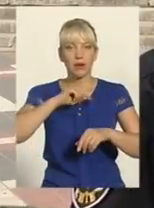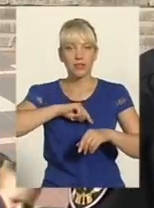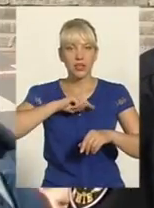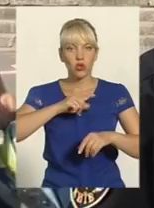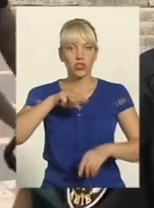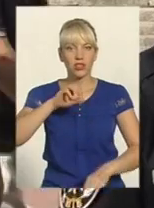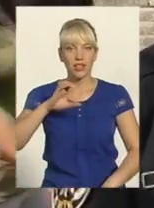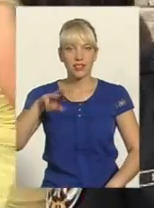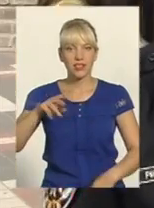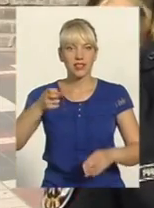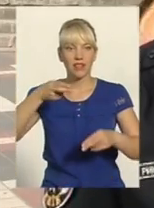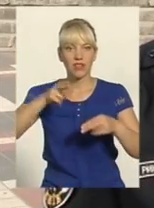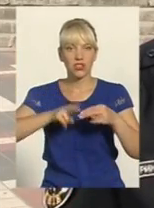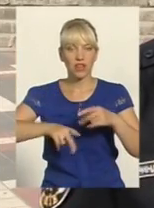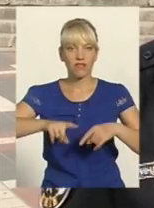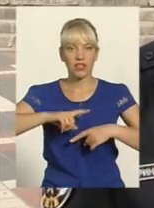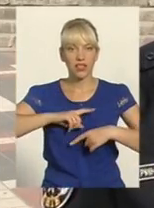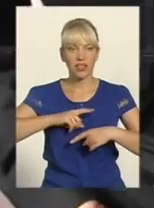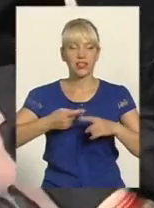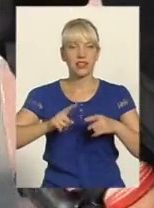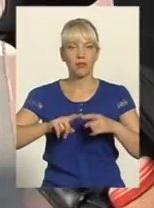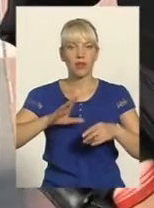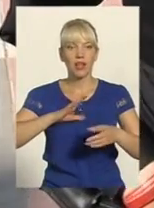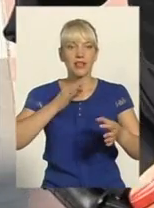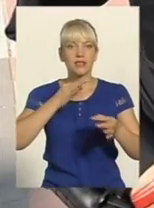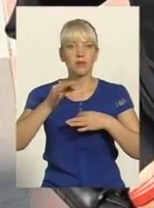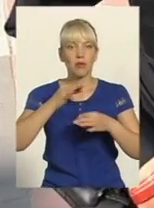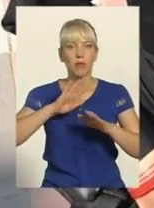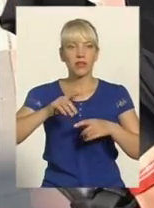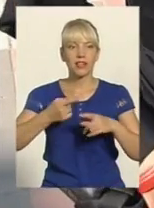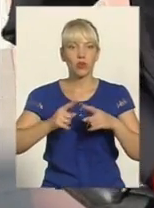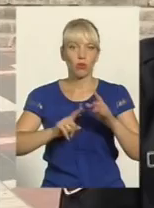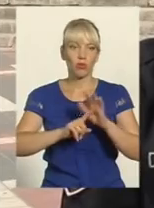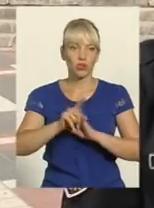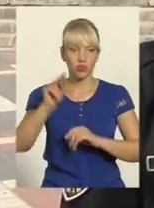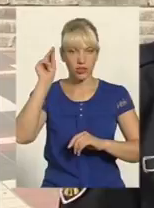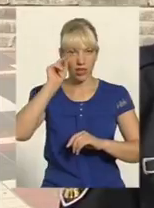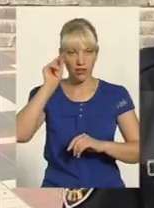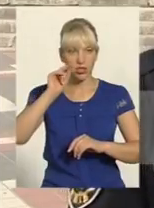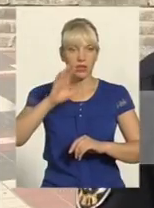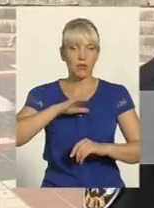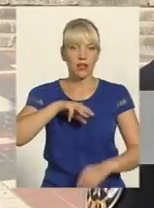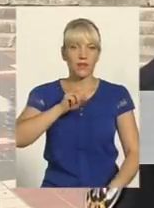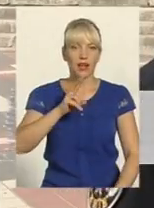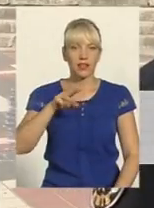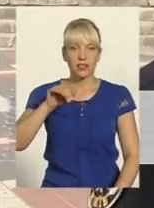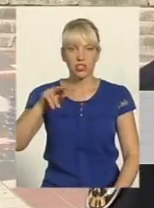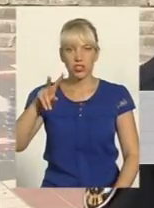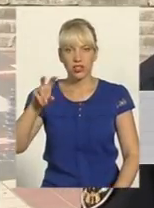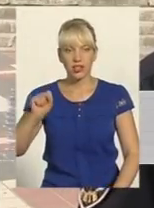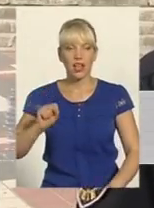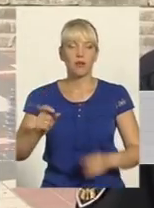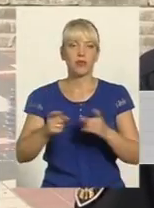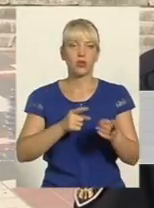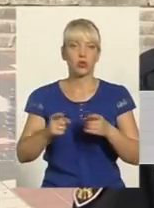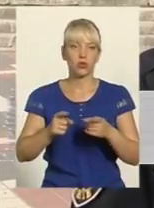І завершальний, фінальний етап – це була співбесіда Після того розпочалось навчання Була і тактична підготовка, і вогнева